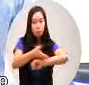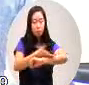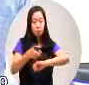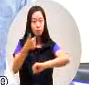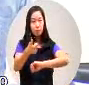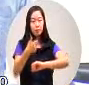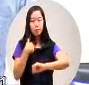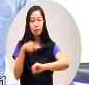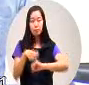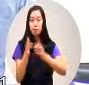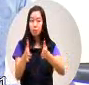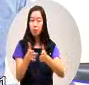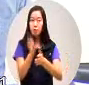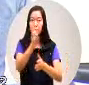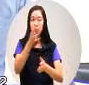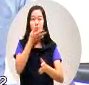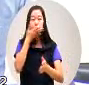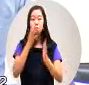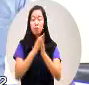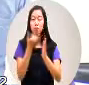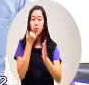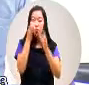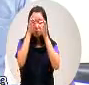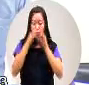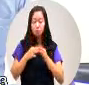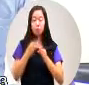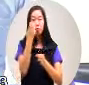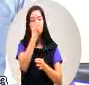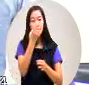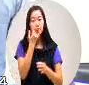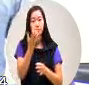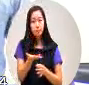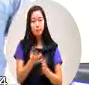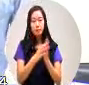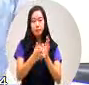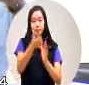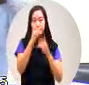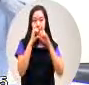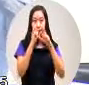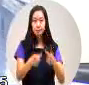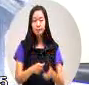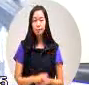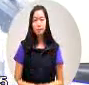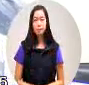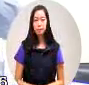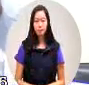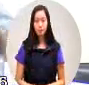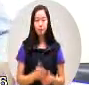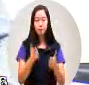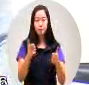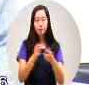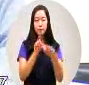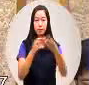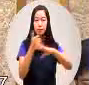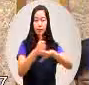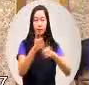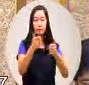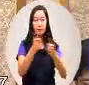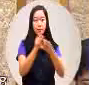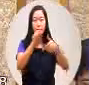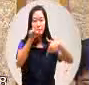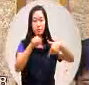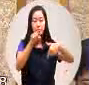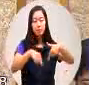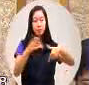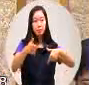是不是水利局可以做检讨来请局长答复一下局长请答复谢谢主席谢谢医师坦